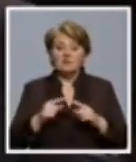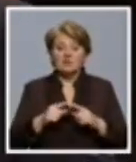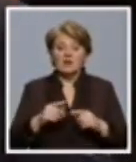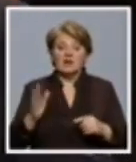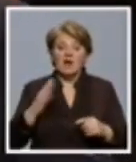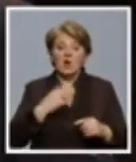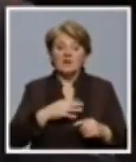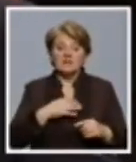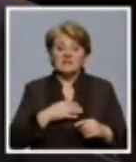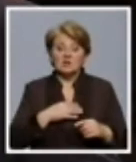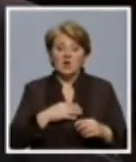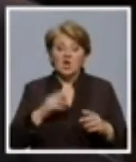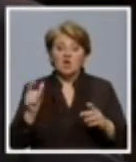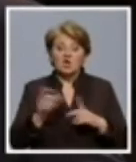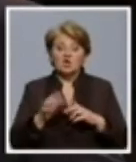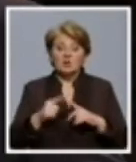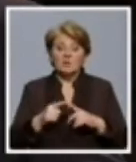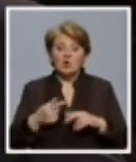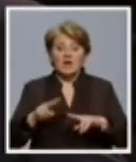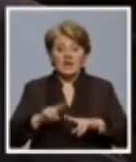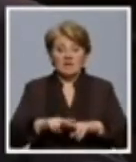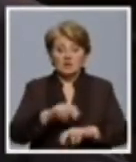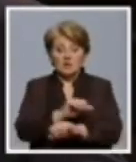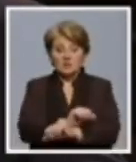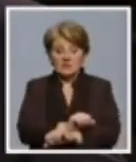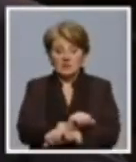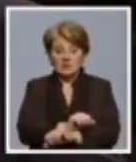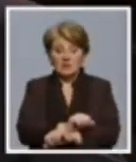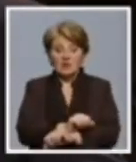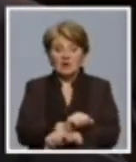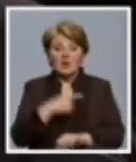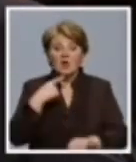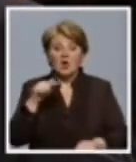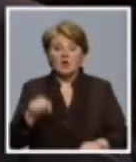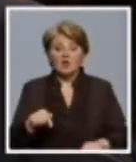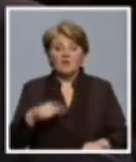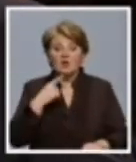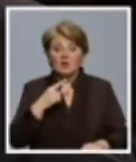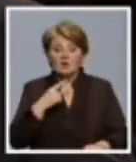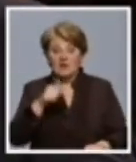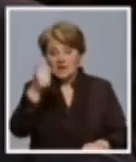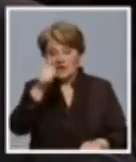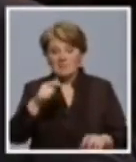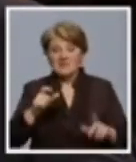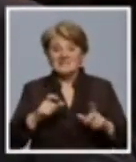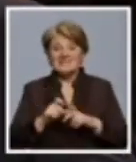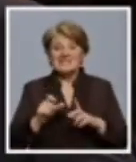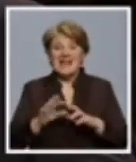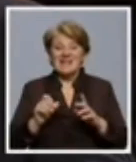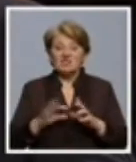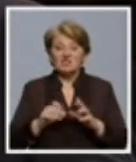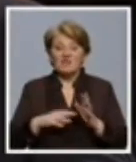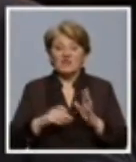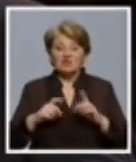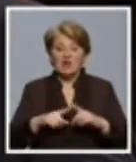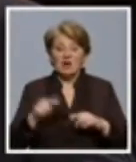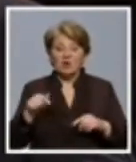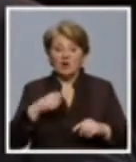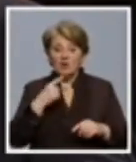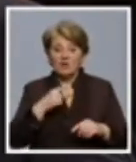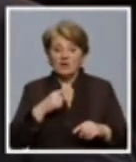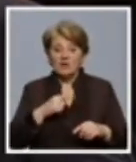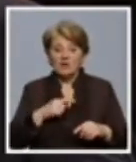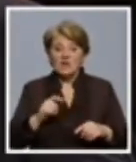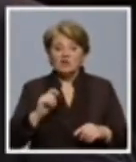Hrvatskog domoljuba i rodiljuba koja je najviše odležala od Hrvatski narodu i Hrvatsku državu, oni koji ovdje spominju ime dr. Ante Starčevića, oni koji